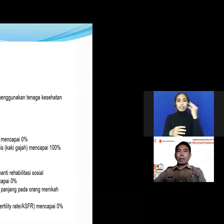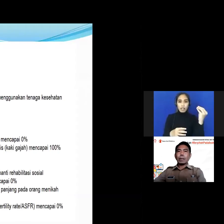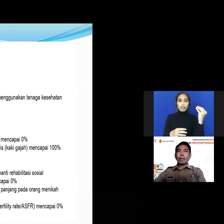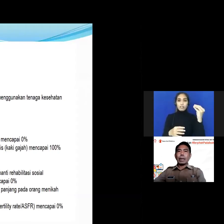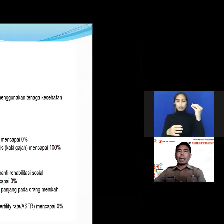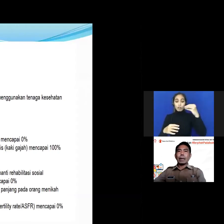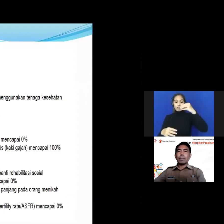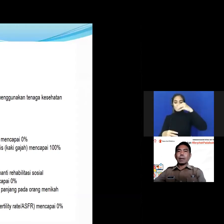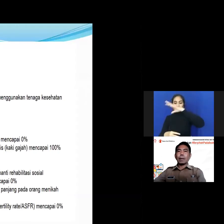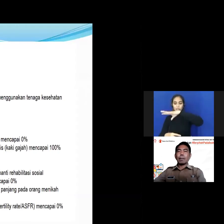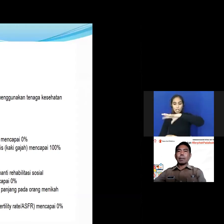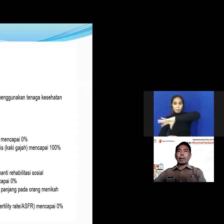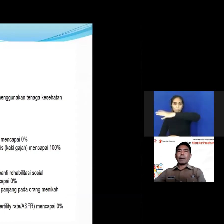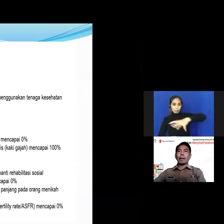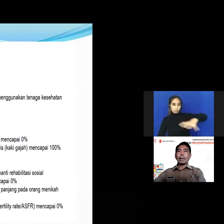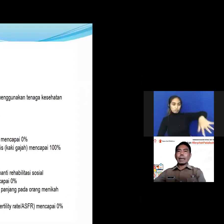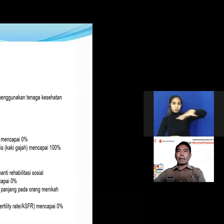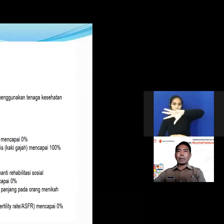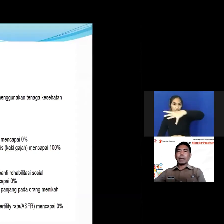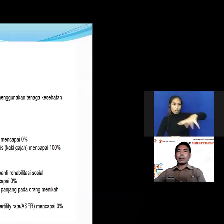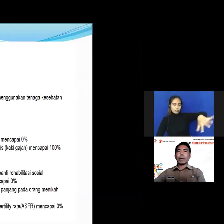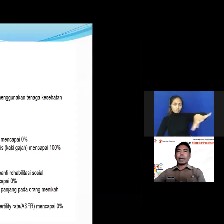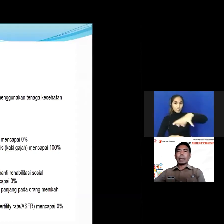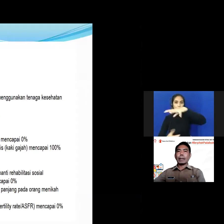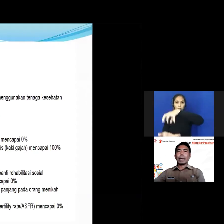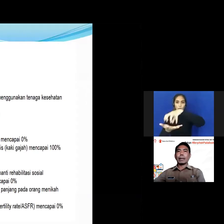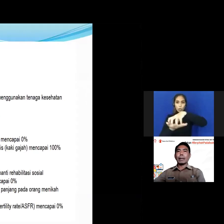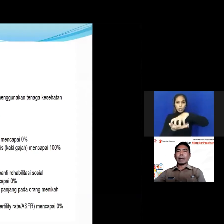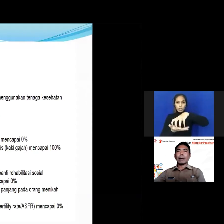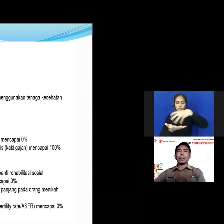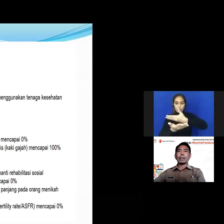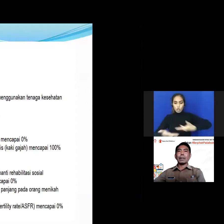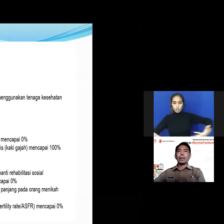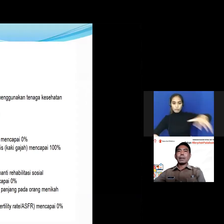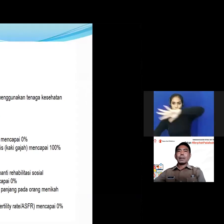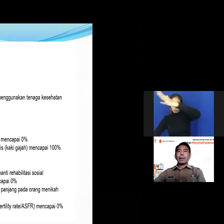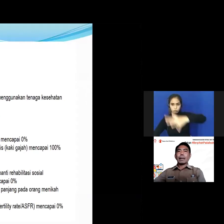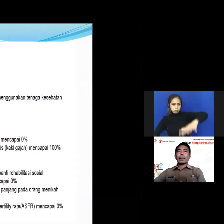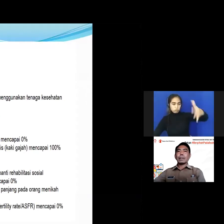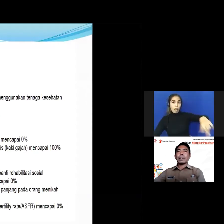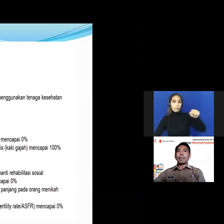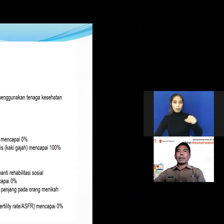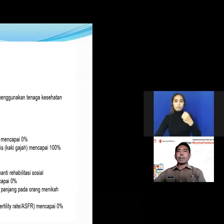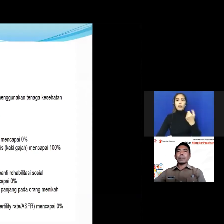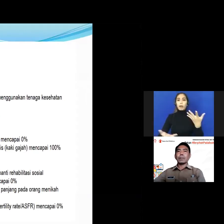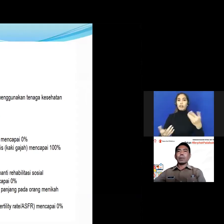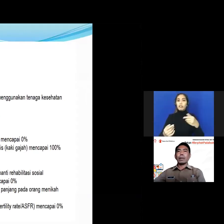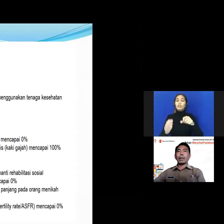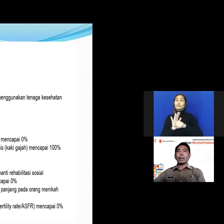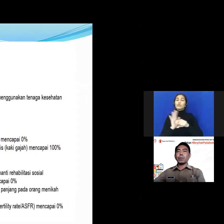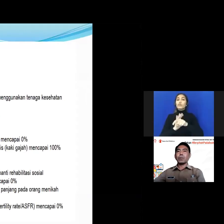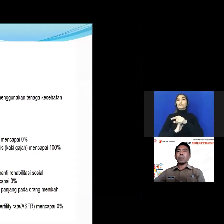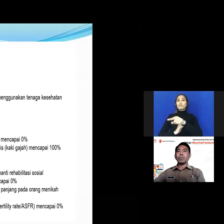mungkin disini ada beberapa indikator yang sesuai dengan tema kita antara misalnya angka kematian bayi per 1000